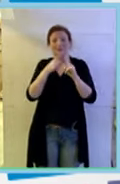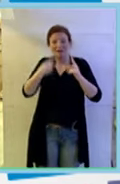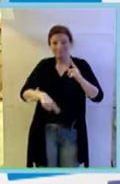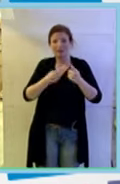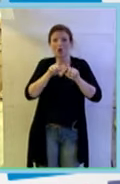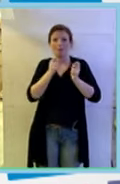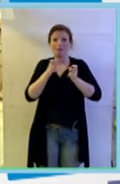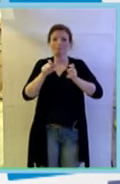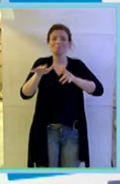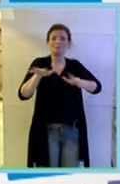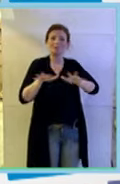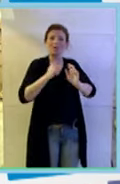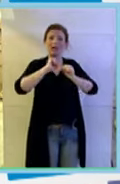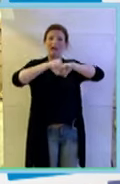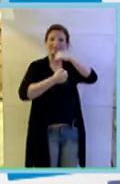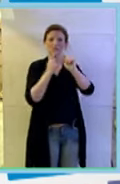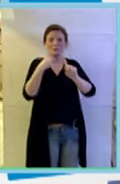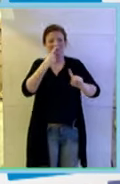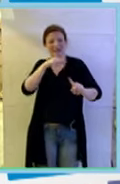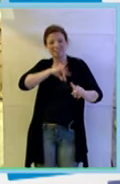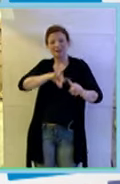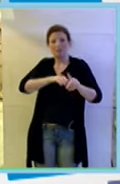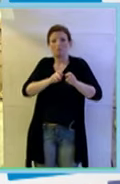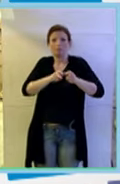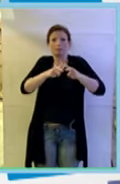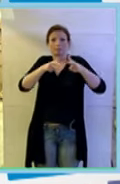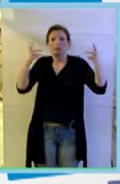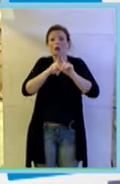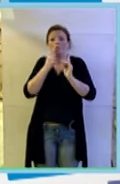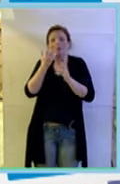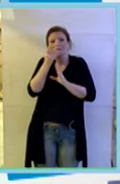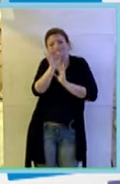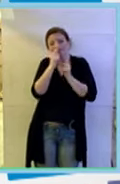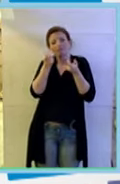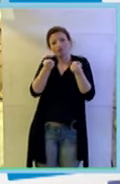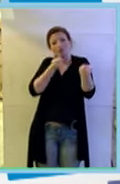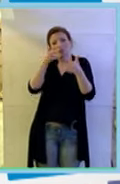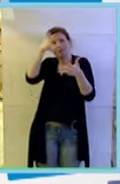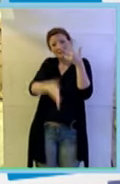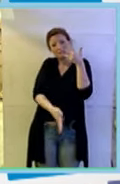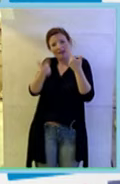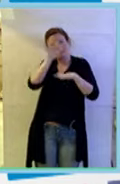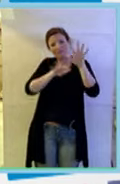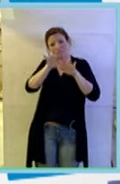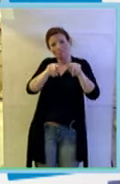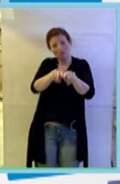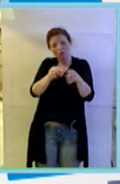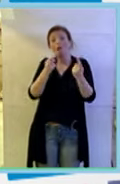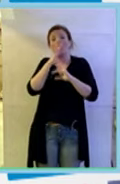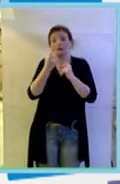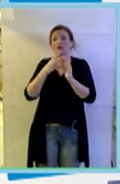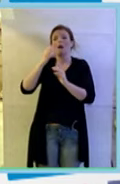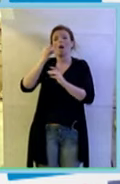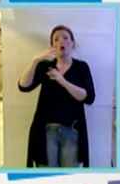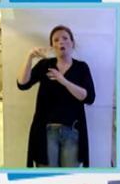movimento e questo interesse verso una gestione più trasparente dei dati e sia l